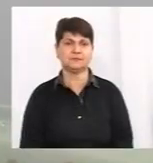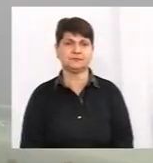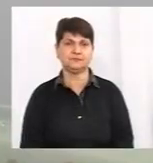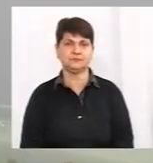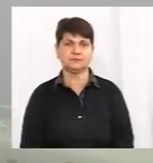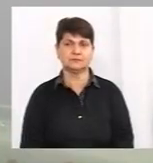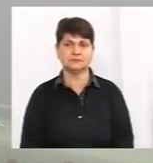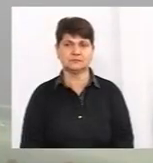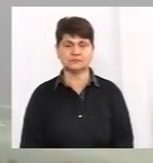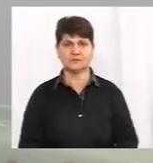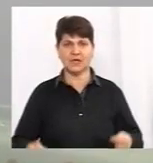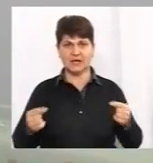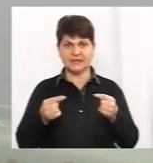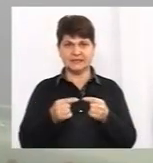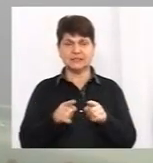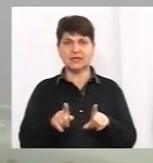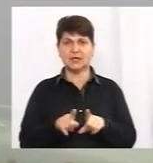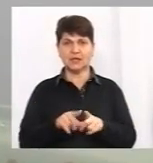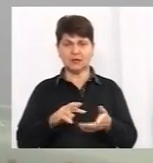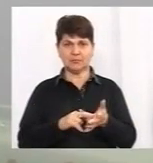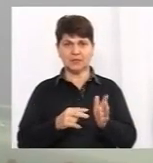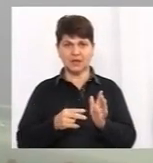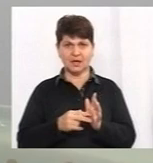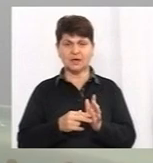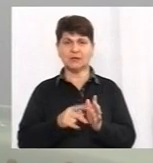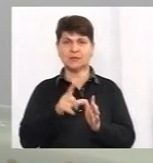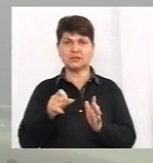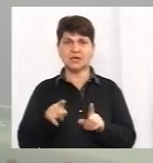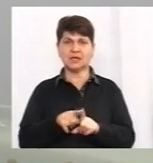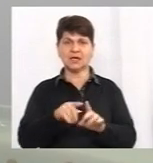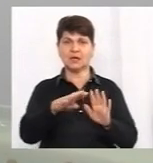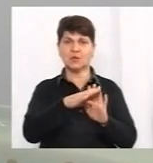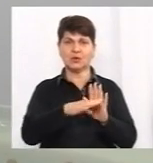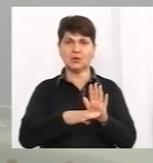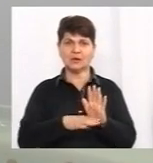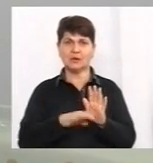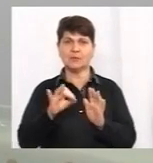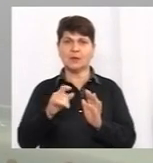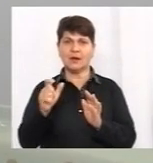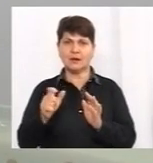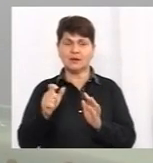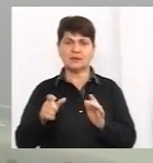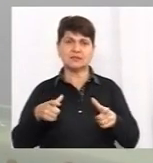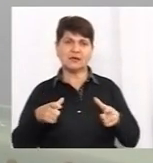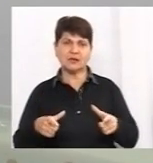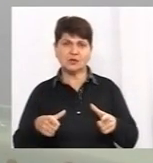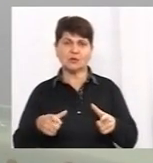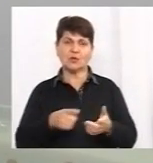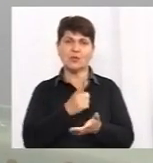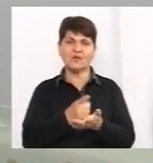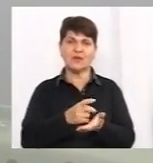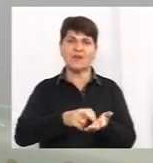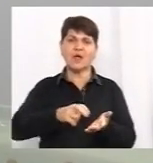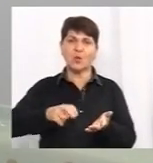От згідно з таким планом, за цим алгоритмом, власне, з карантину мають виходити і регіони. Пане